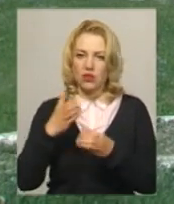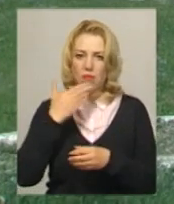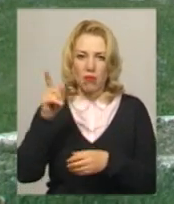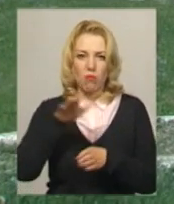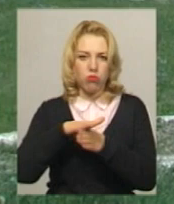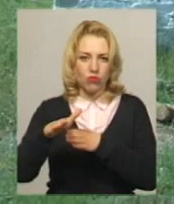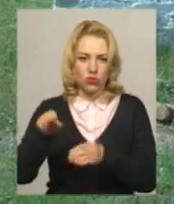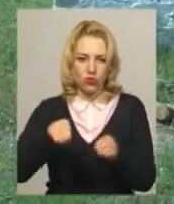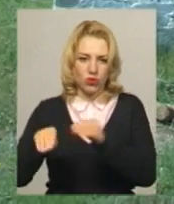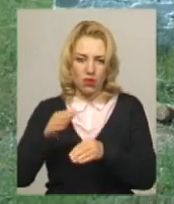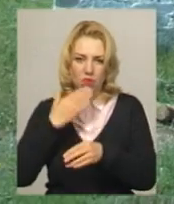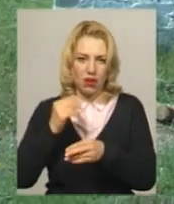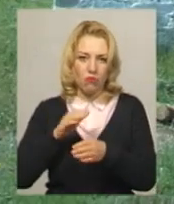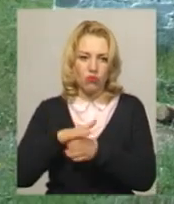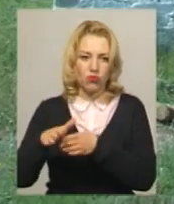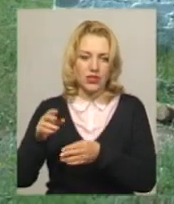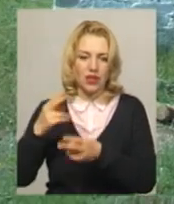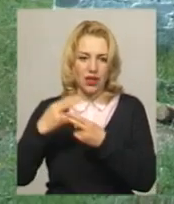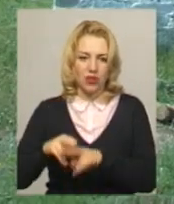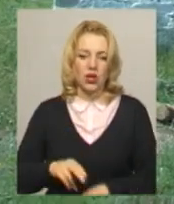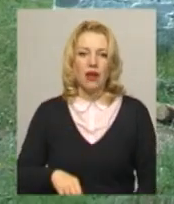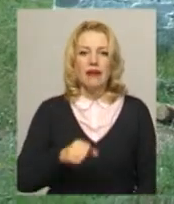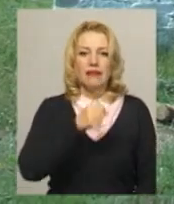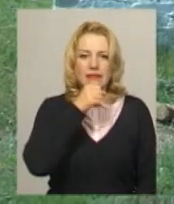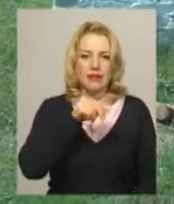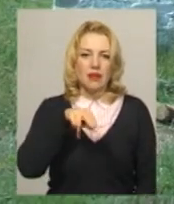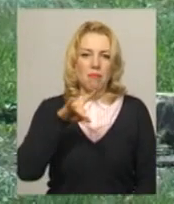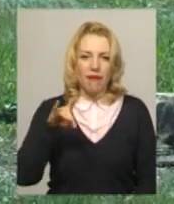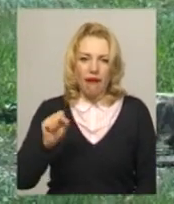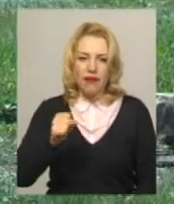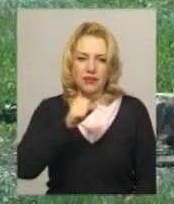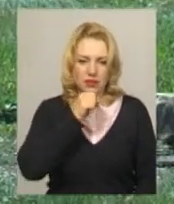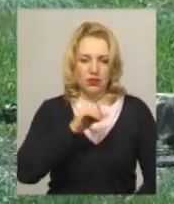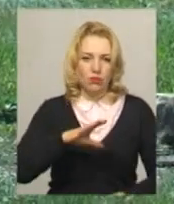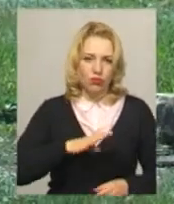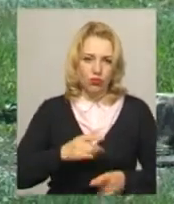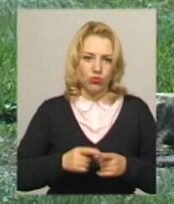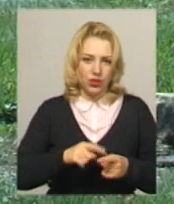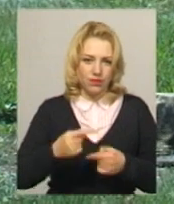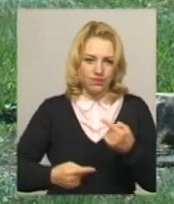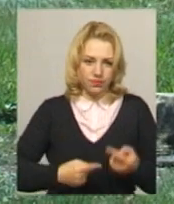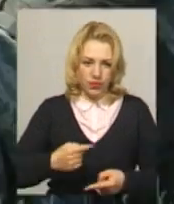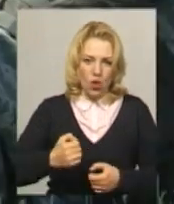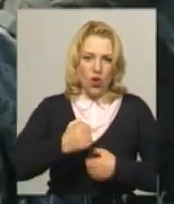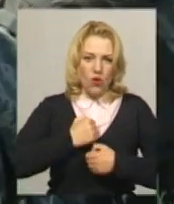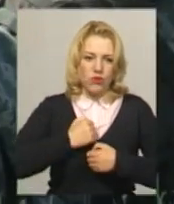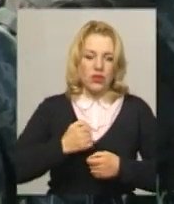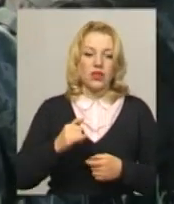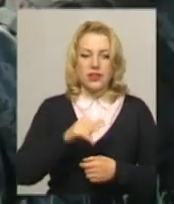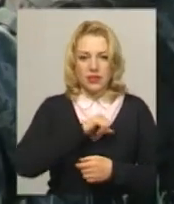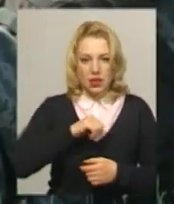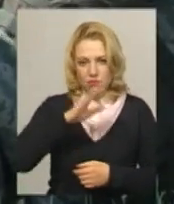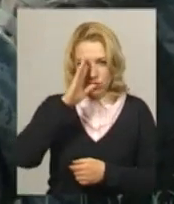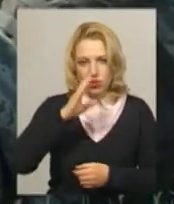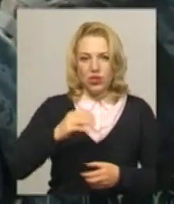особовим складом і технікою. Дід та прадід Дмитра Бочарнікова були військовими. Зараз курсанти Сум і сам мріє стати офіцером в артилерійській